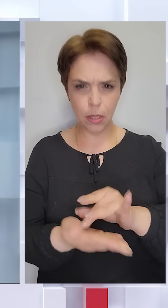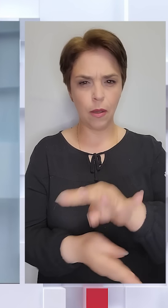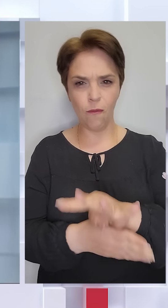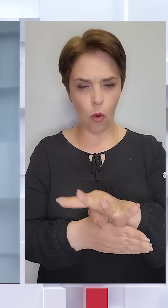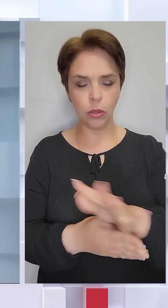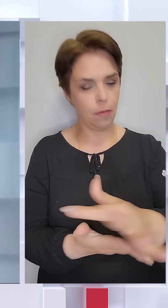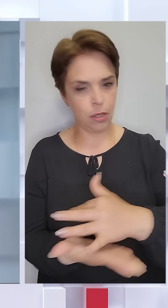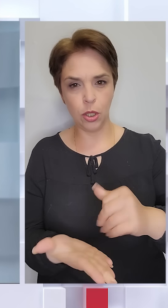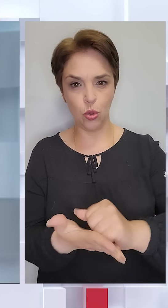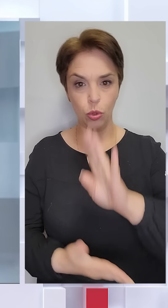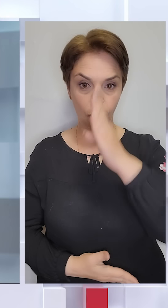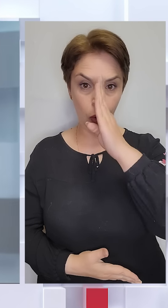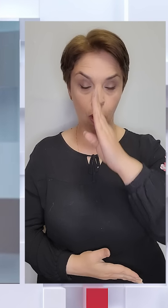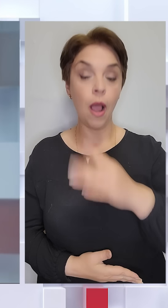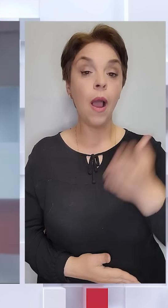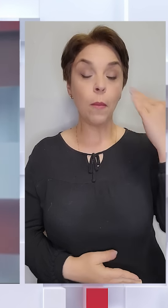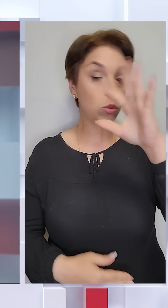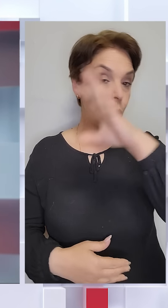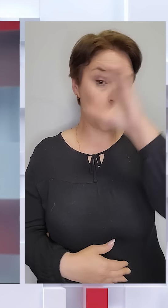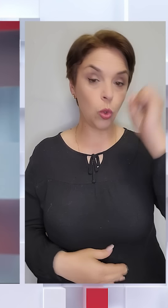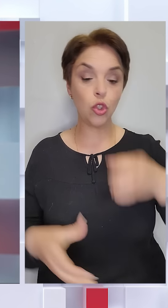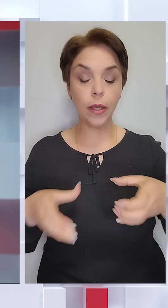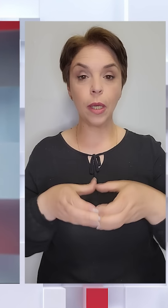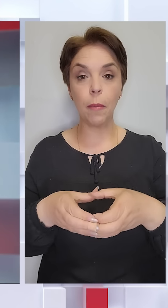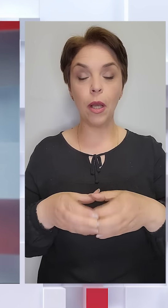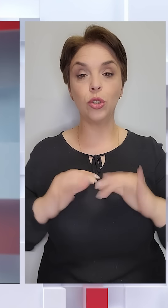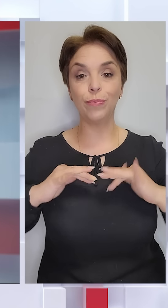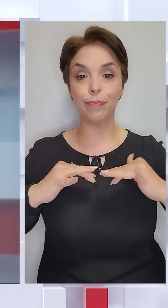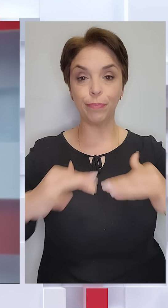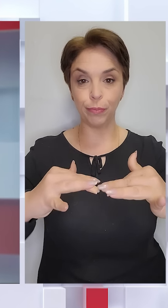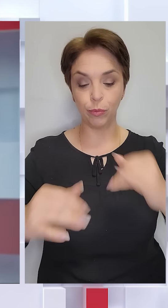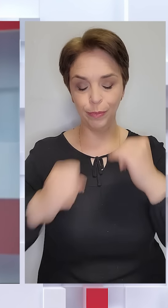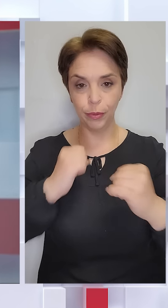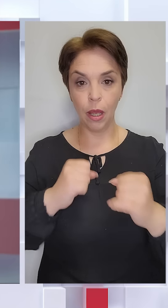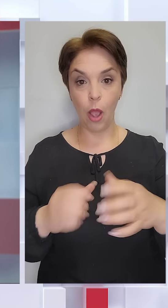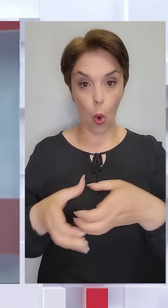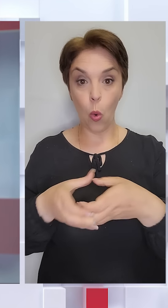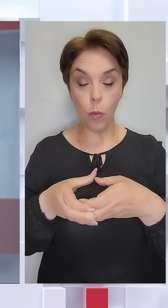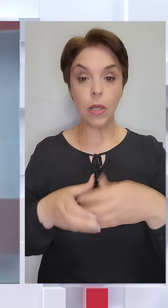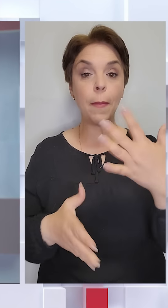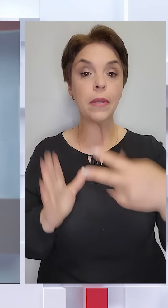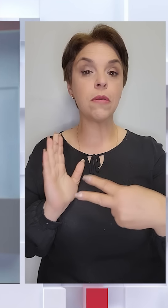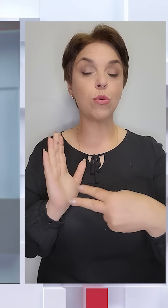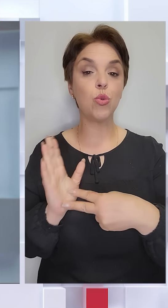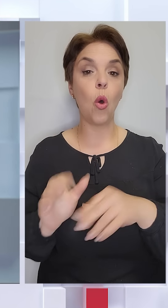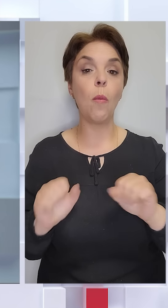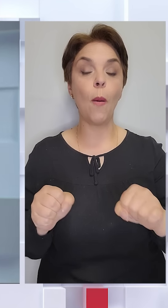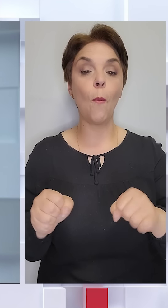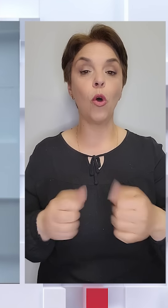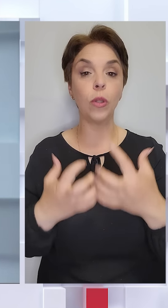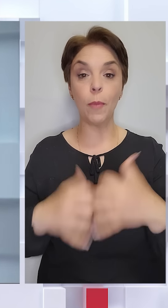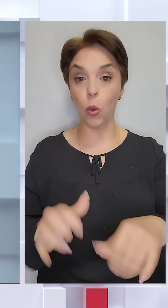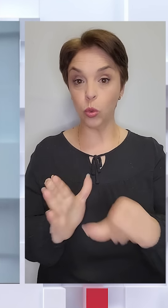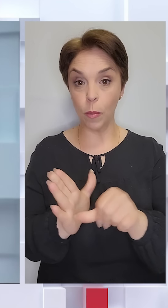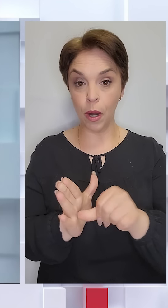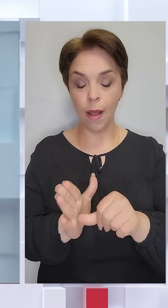знищують ворога. Минулої ночі екіпаж ротиударних безпілотних авіаційних комплексів 57-ї мотопіхотної бригади